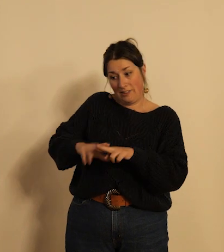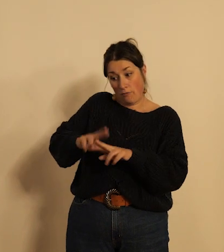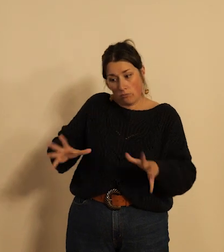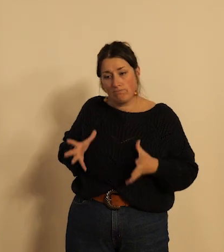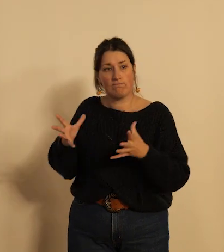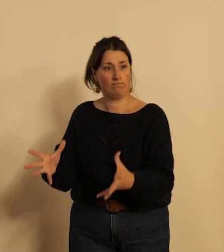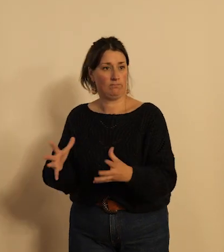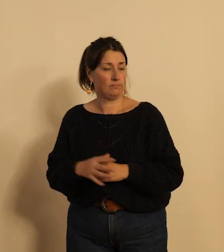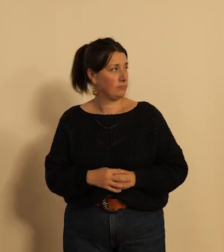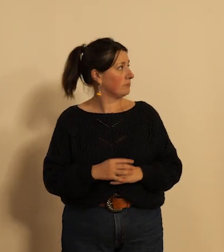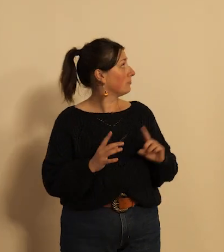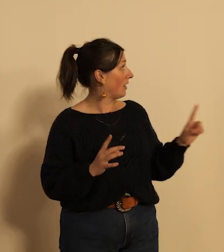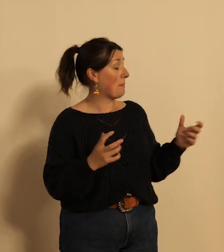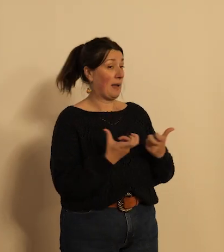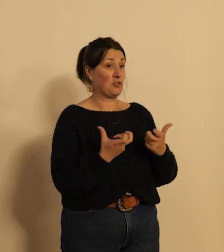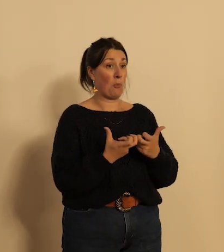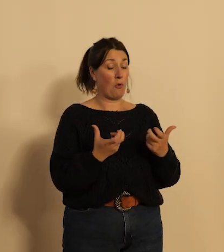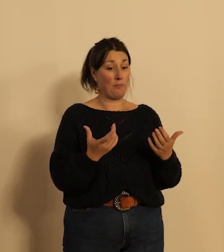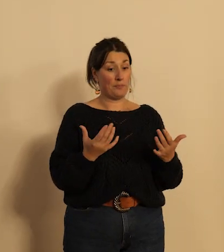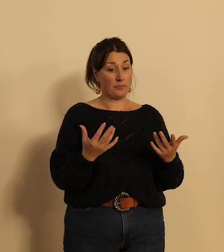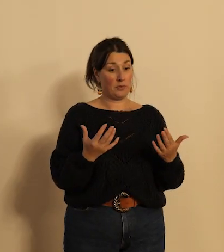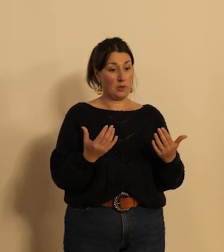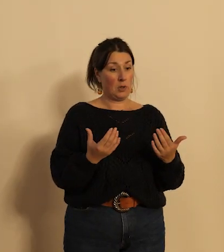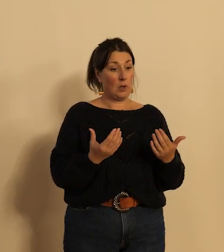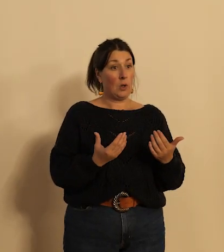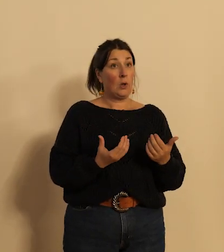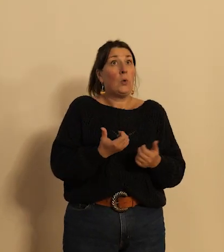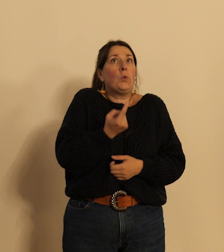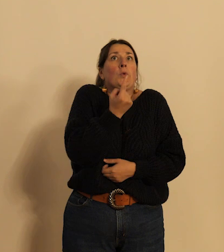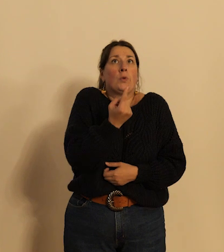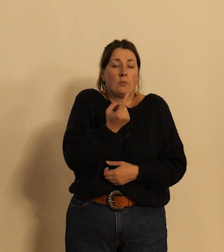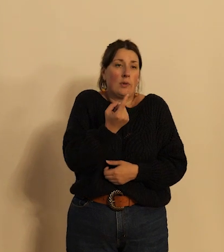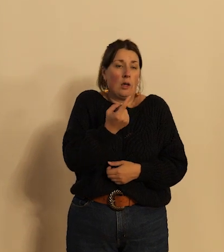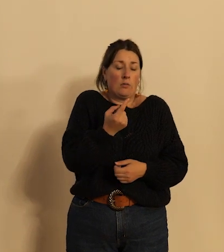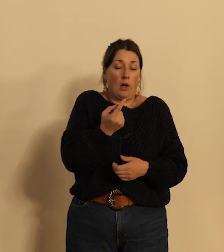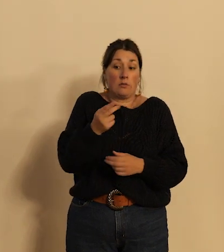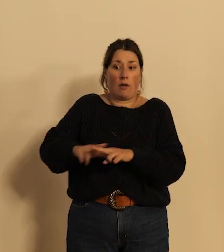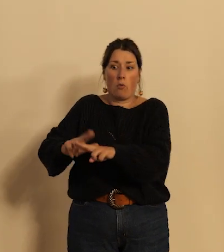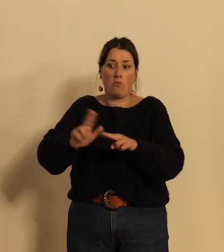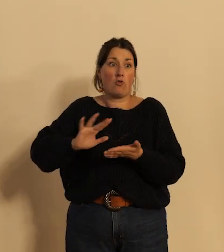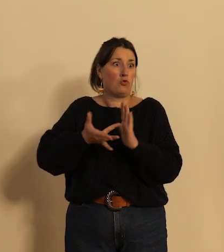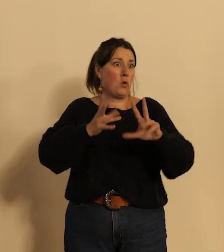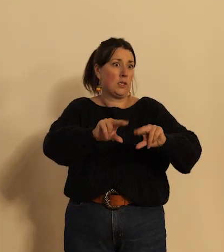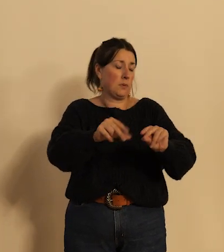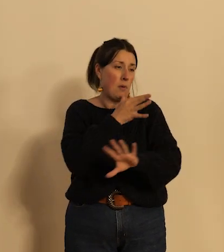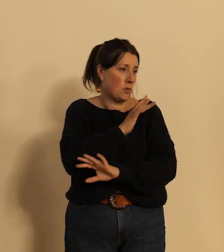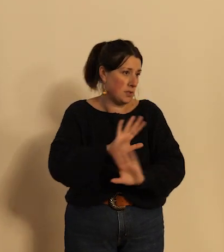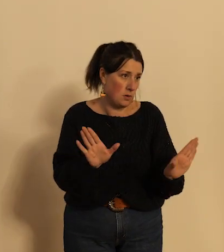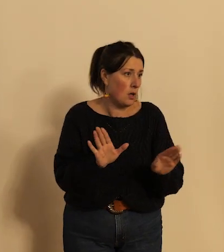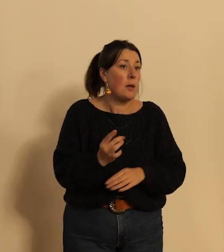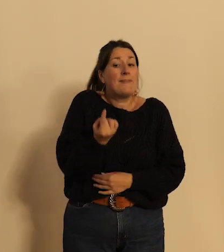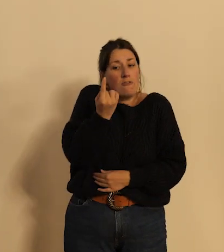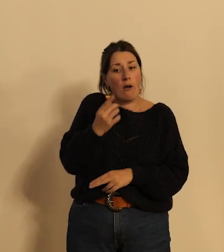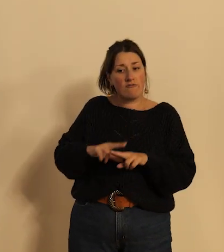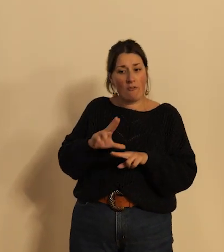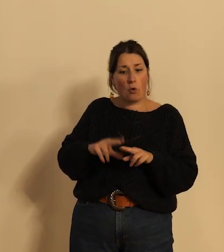alors l'une d'elles j'en cite je cite l'une d'elles on ne peut pas citer toutes les opérations qui ont été menées au début des années